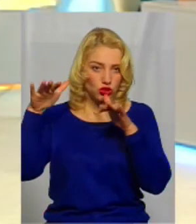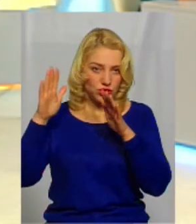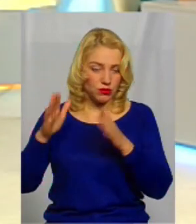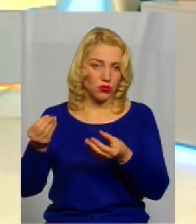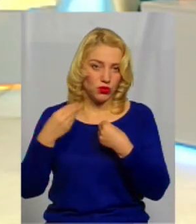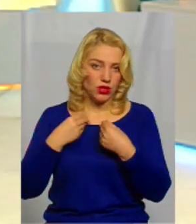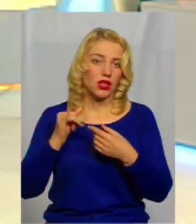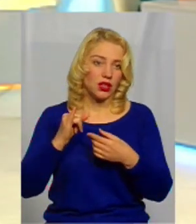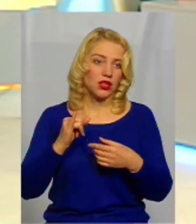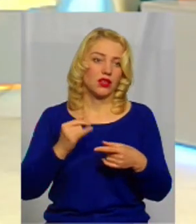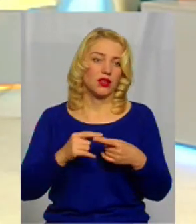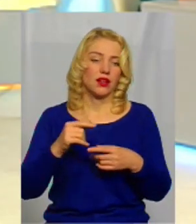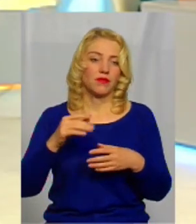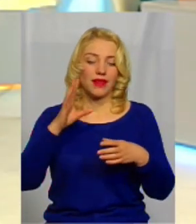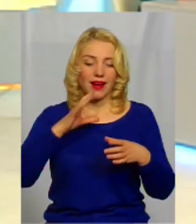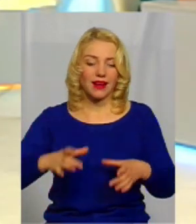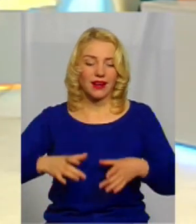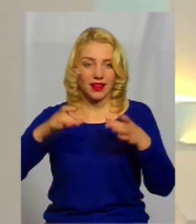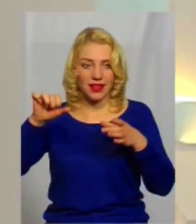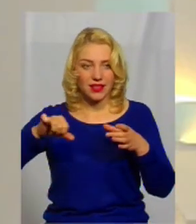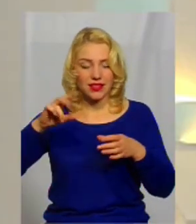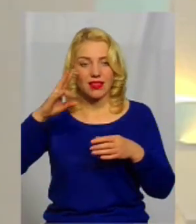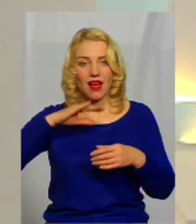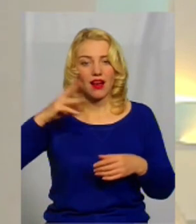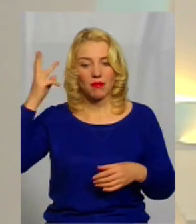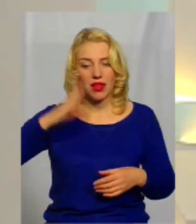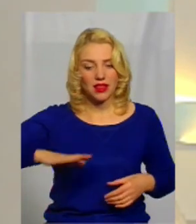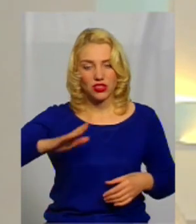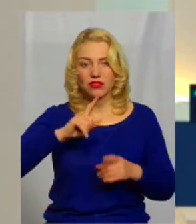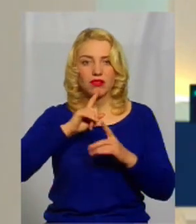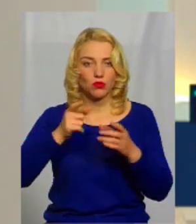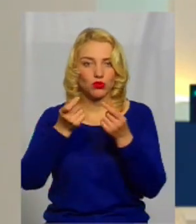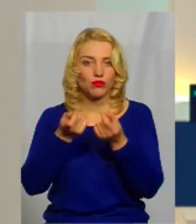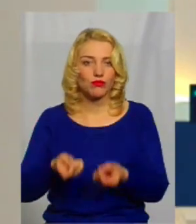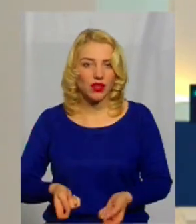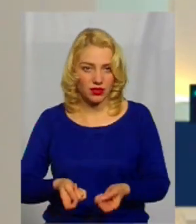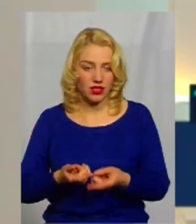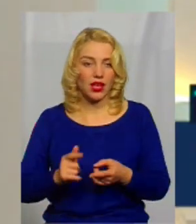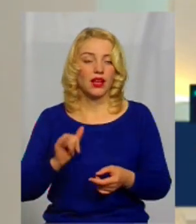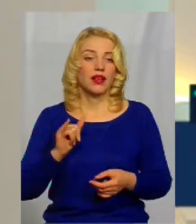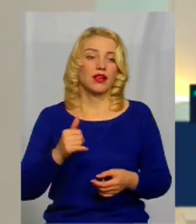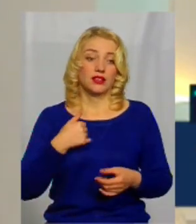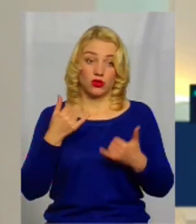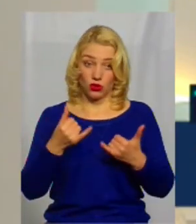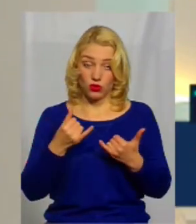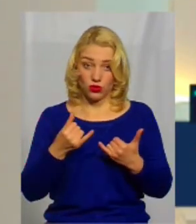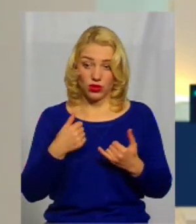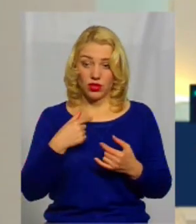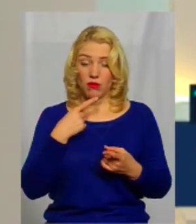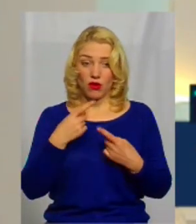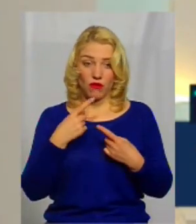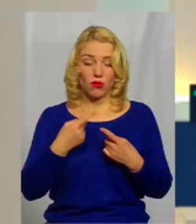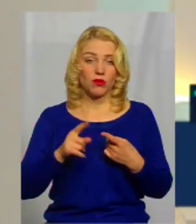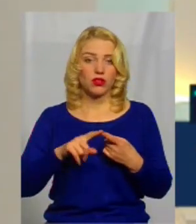Хмельниччині не будуть міліти. Сьогодні ми говорили про те, чому знижується рівень